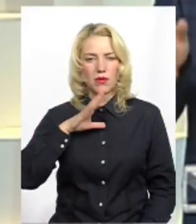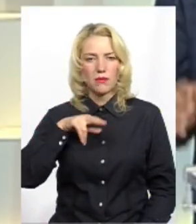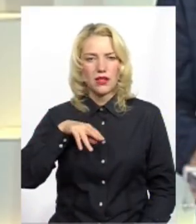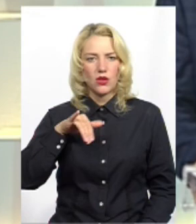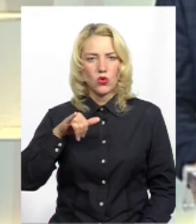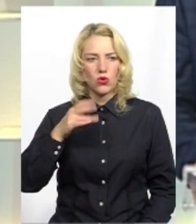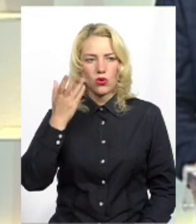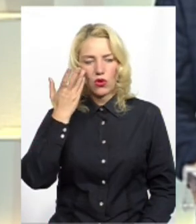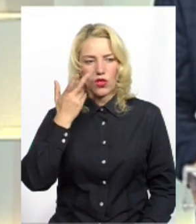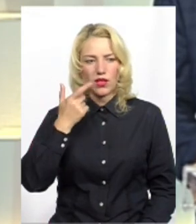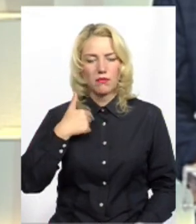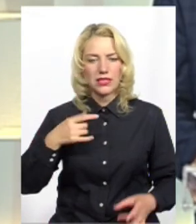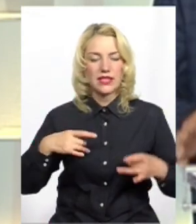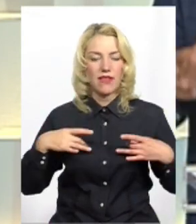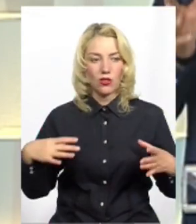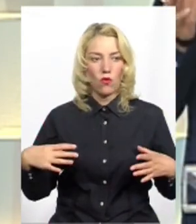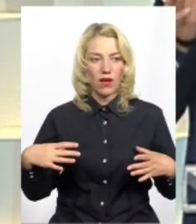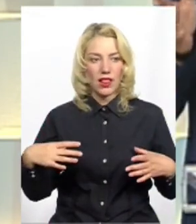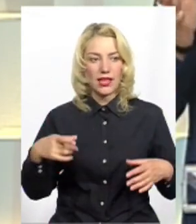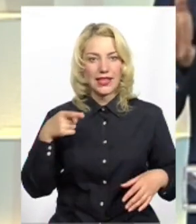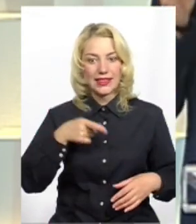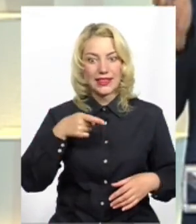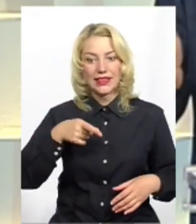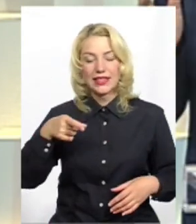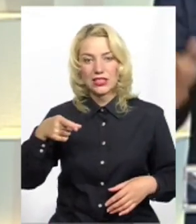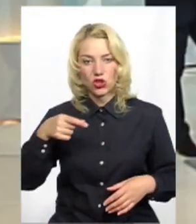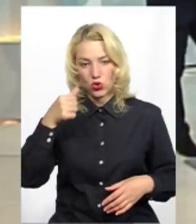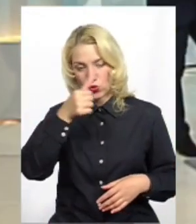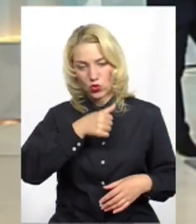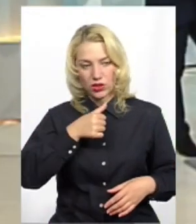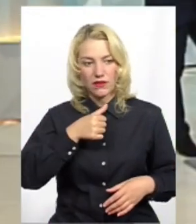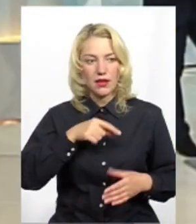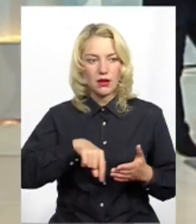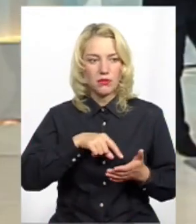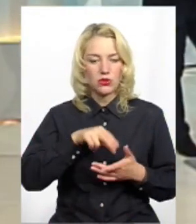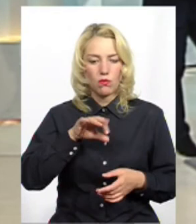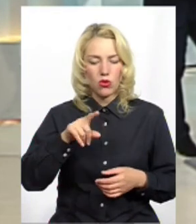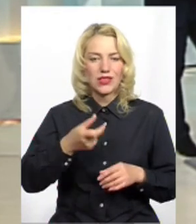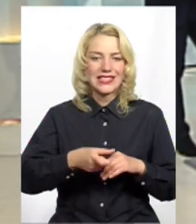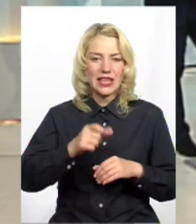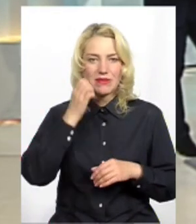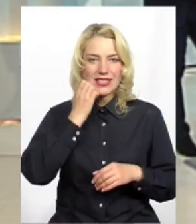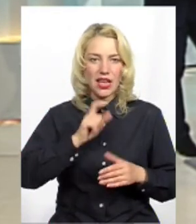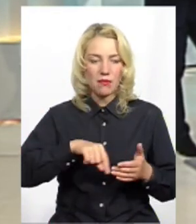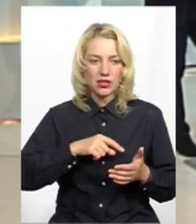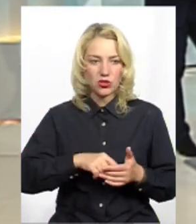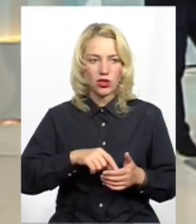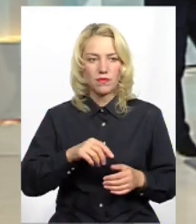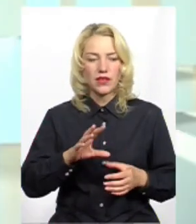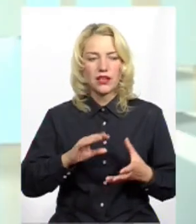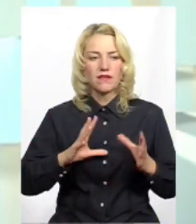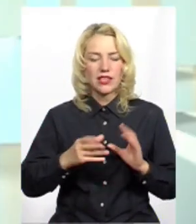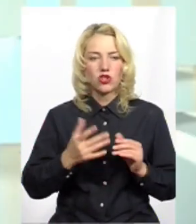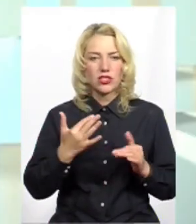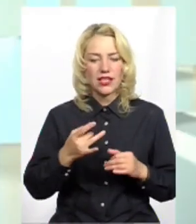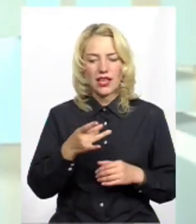ми святкували тисячоріччя міста Полонне. Це саме старе місто. Правильно. І загалом